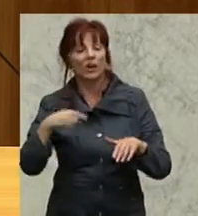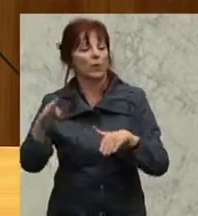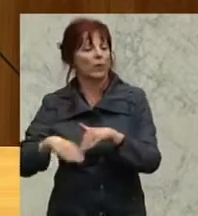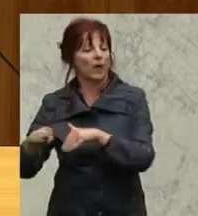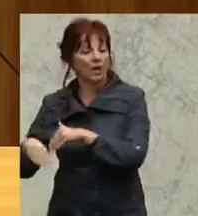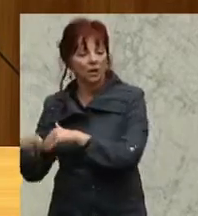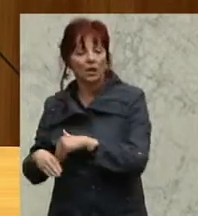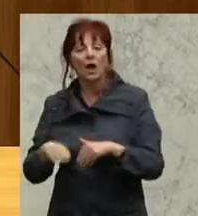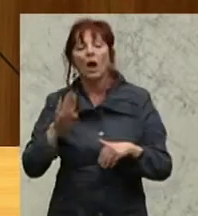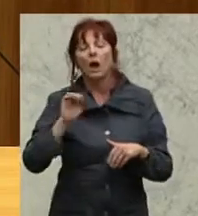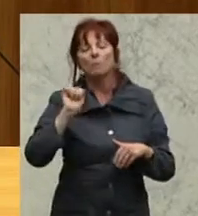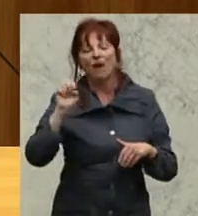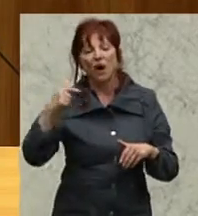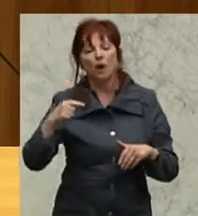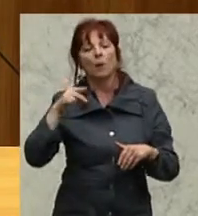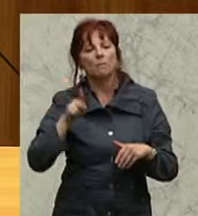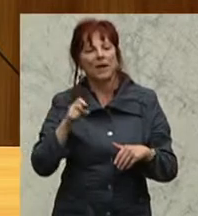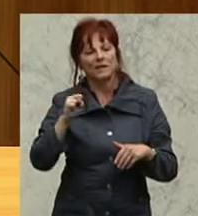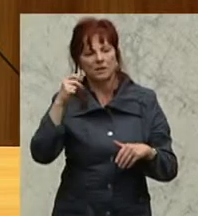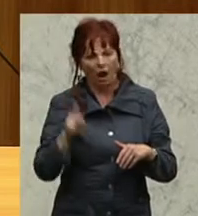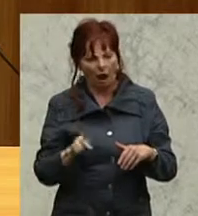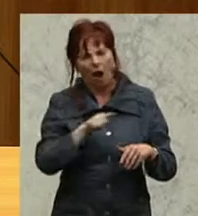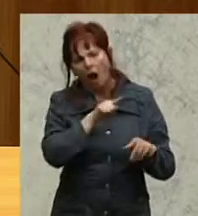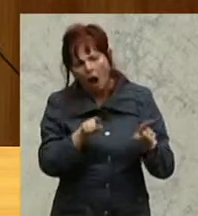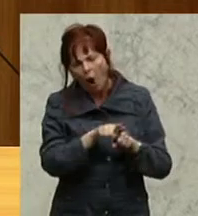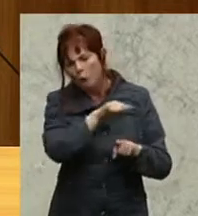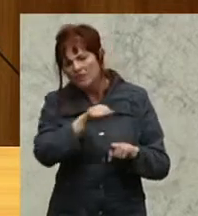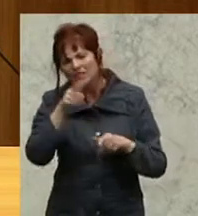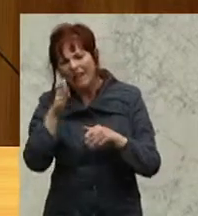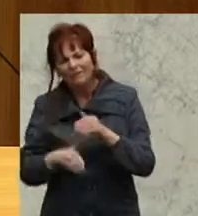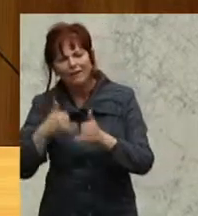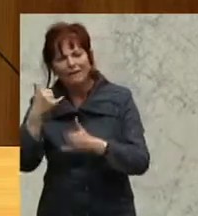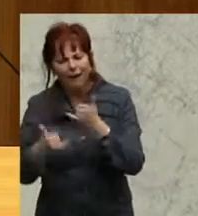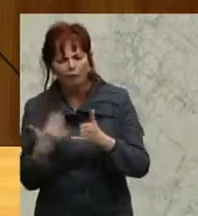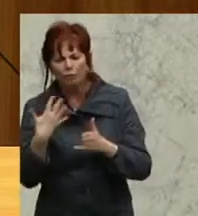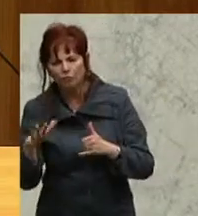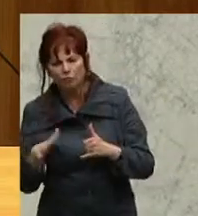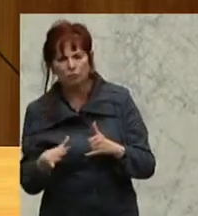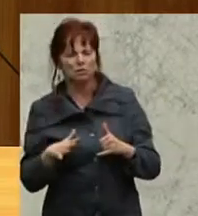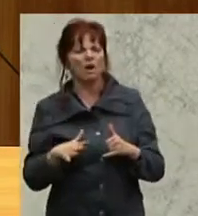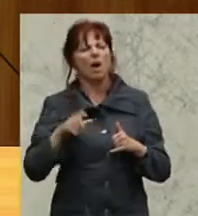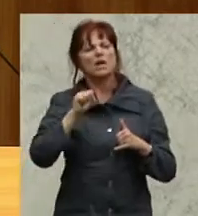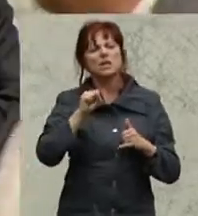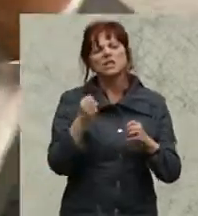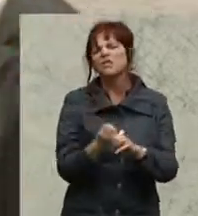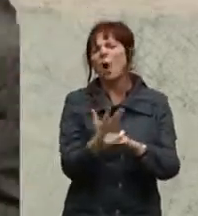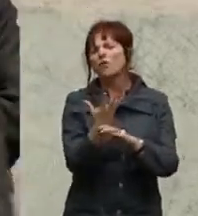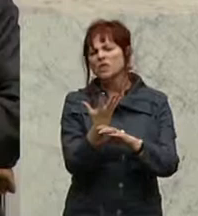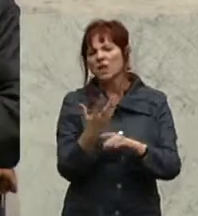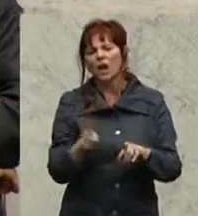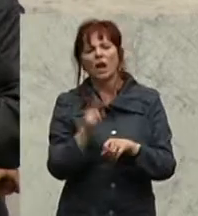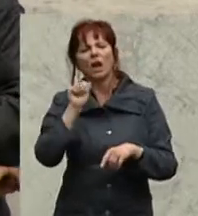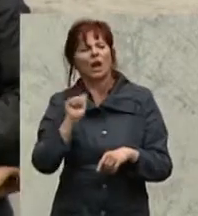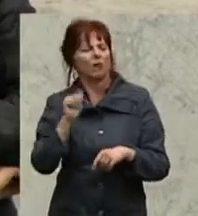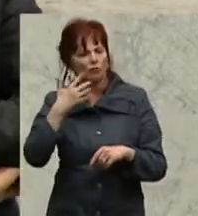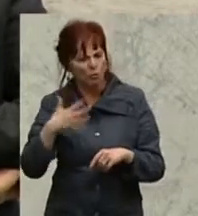ebenfalls bis Ende des Jahres 500. Swarovski 150, AT&S und so weiter und so fort. Wir haben schon ein